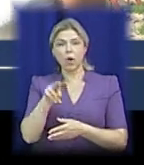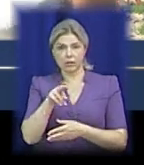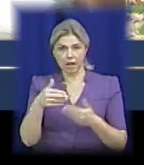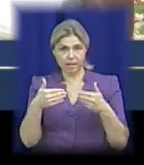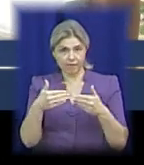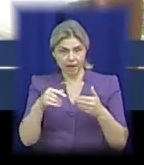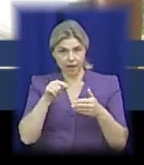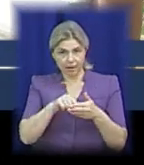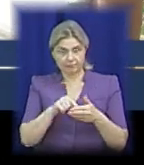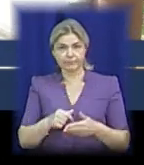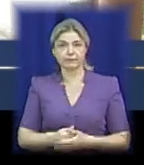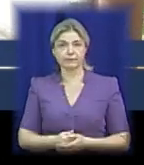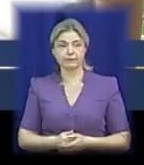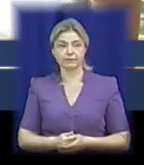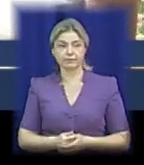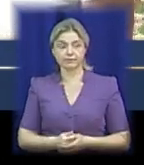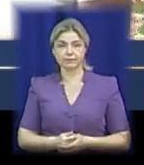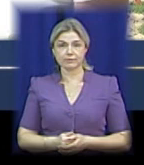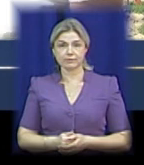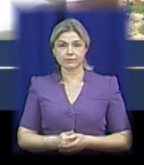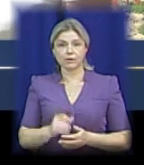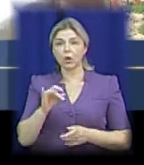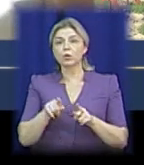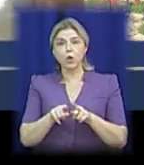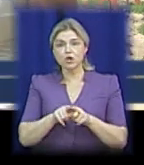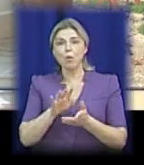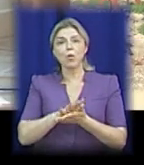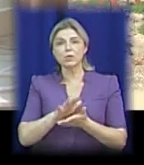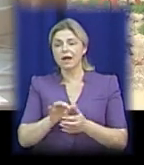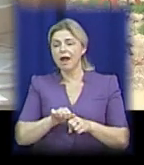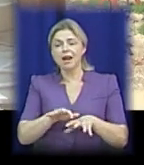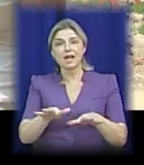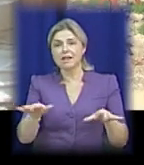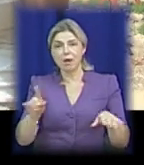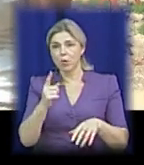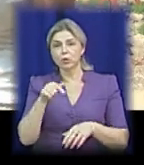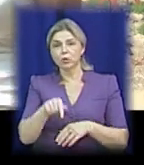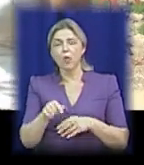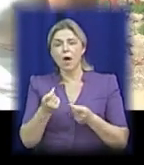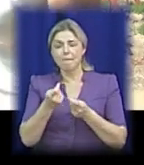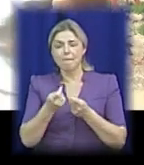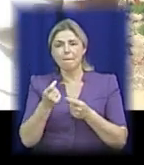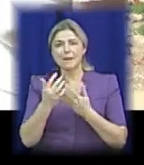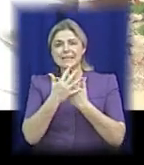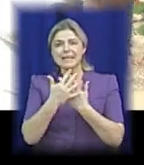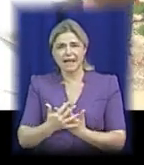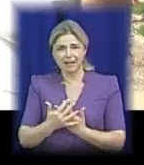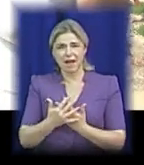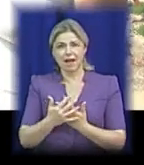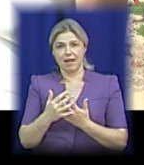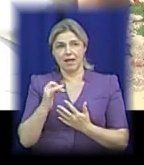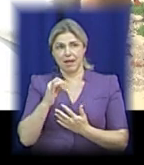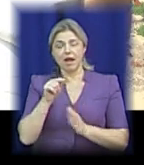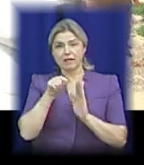і теж сміття не розлітається, тому що тут така мілка сітка, зверху деж там